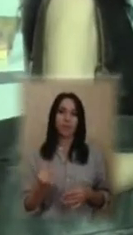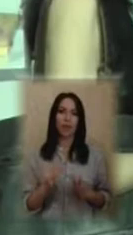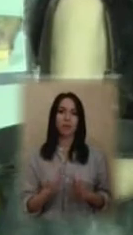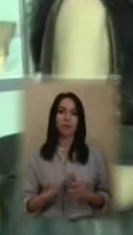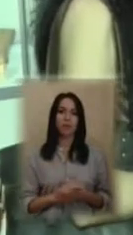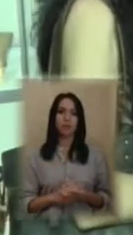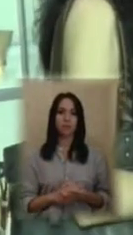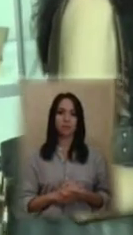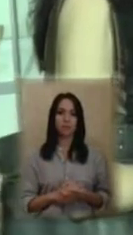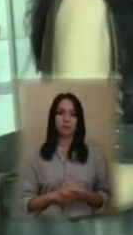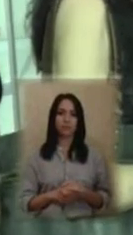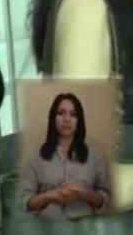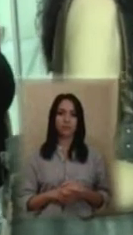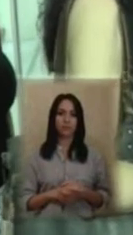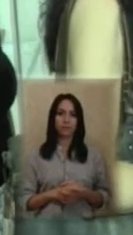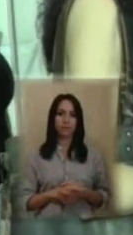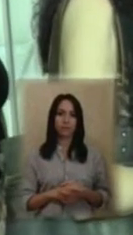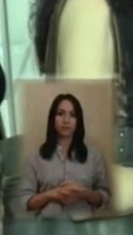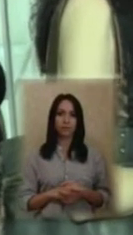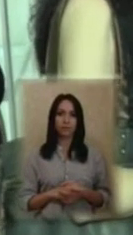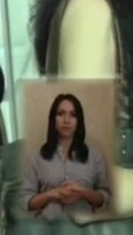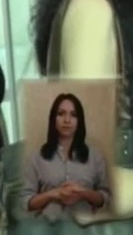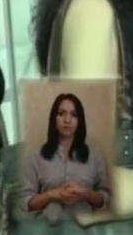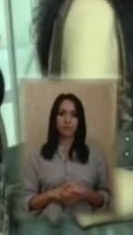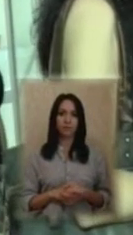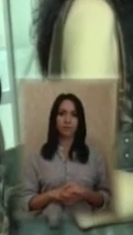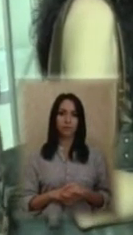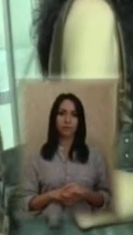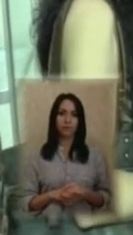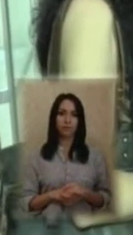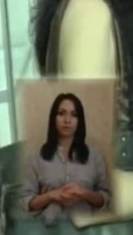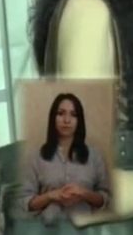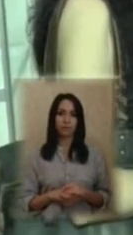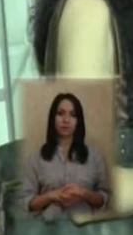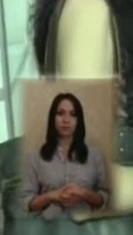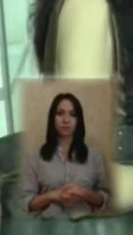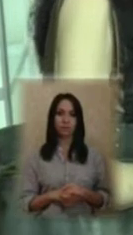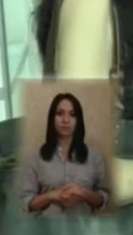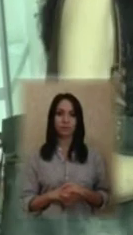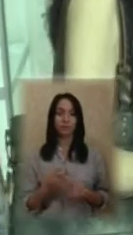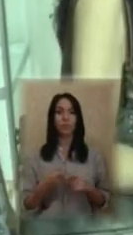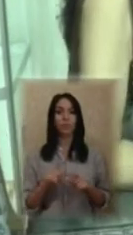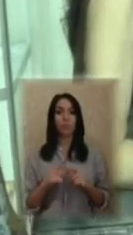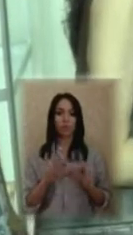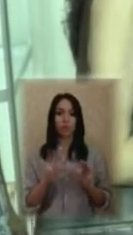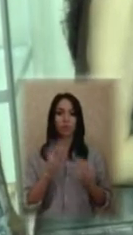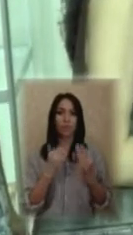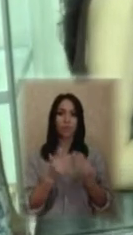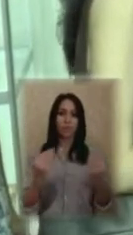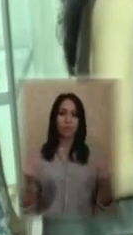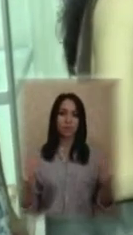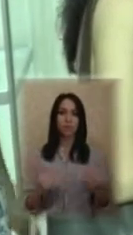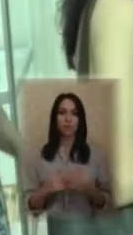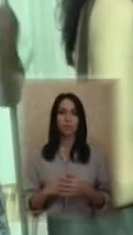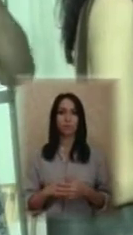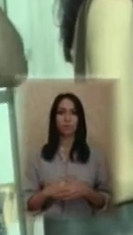роману полотну, символи чотирьох ангелістів, які залишили, ми